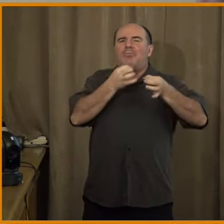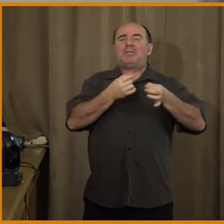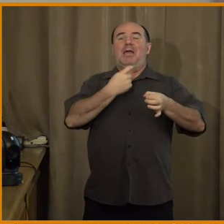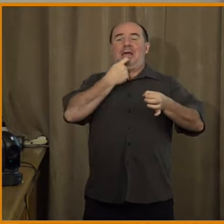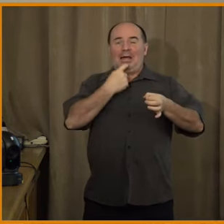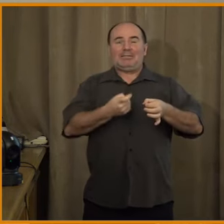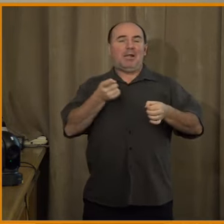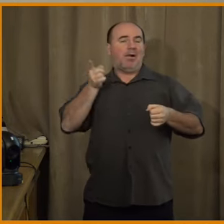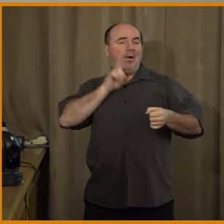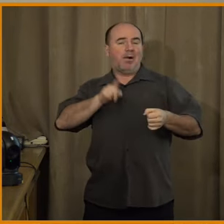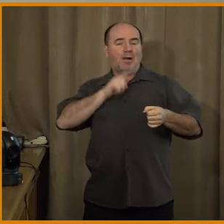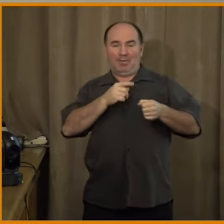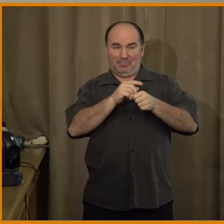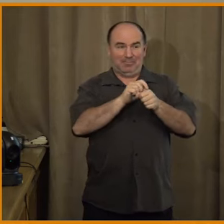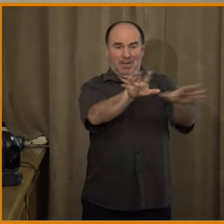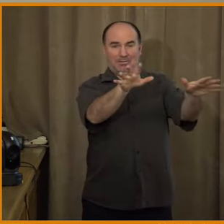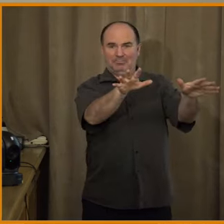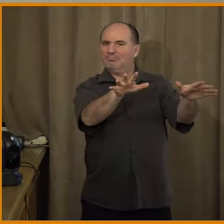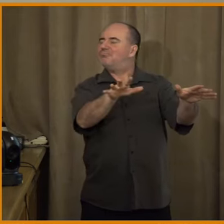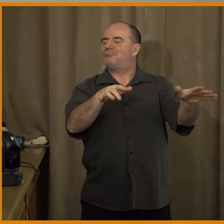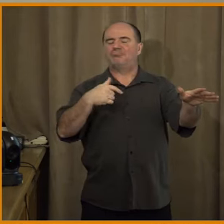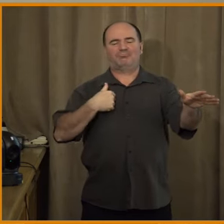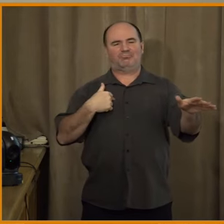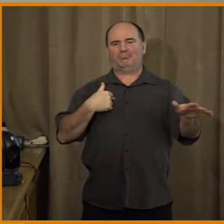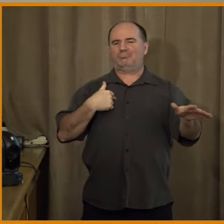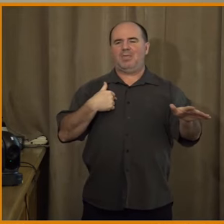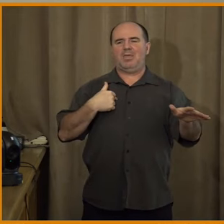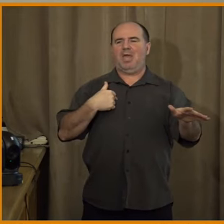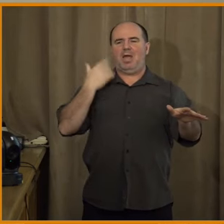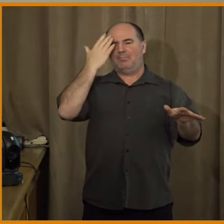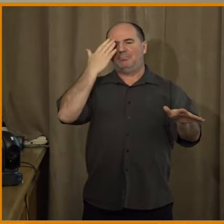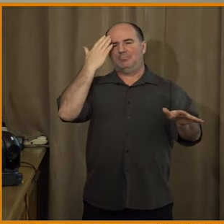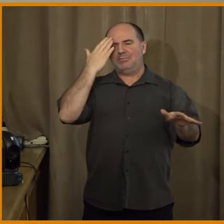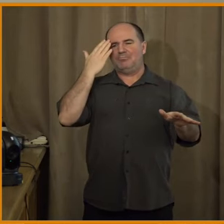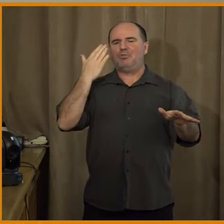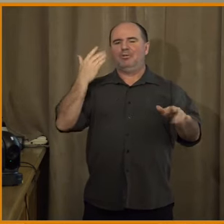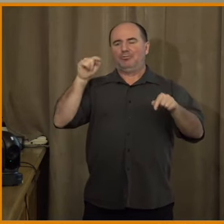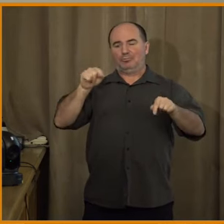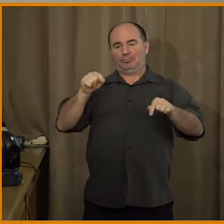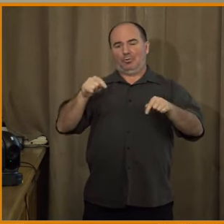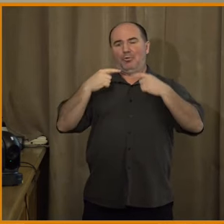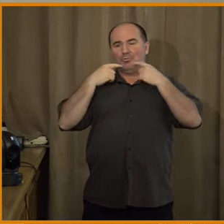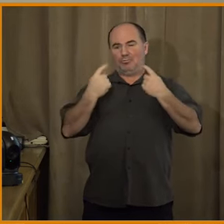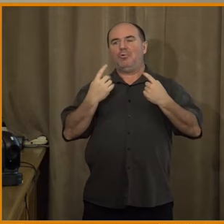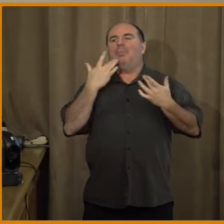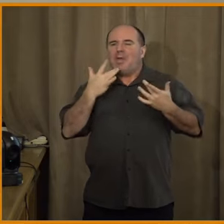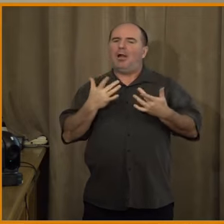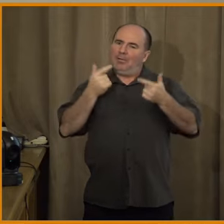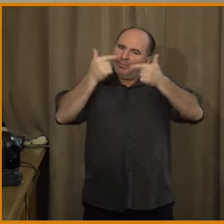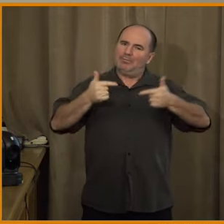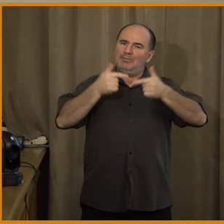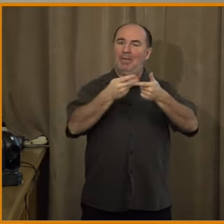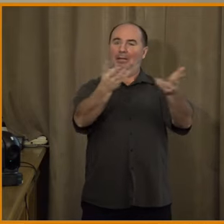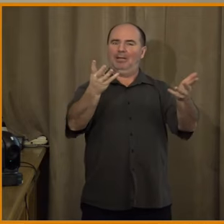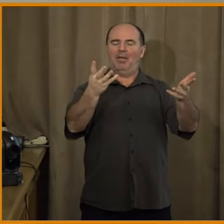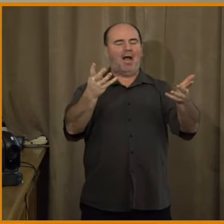Já bych si hrozně přál, aby tohle byl způsob, jakým my ten pojem vykládáme, což bohužel není, protože častokrát